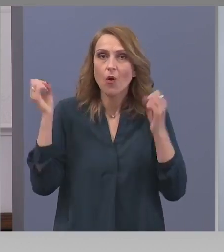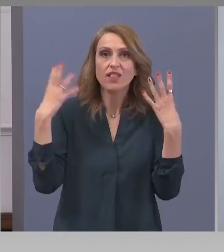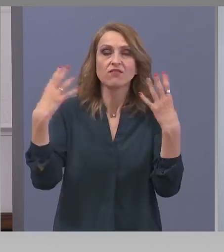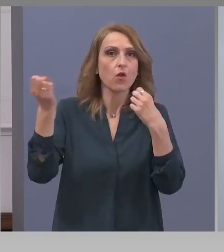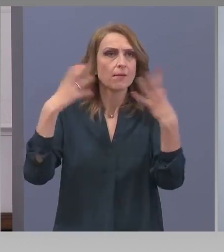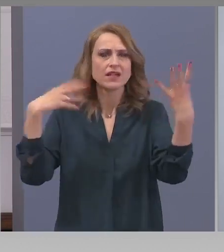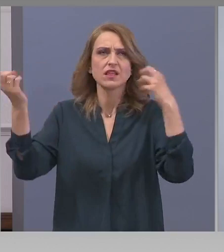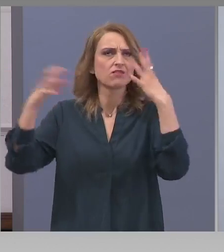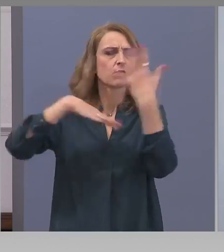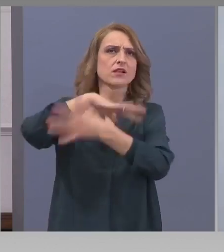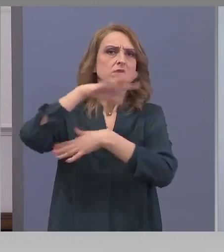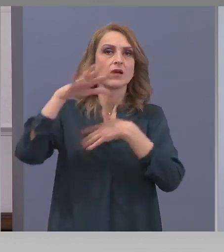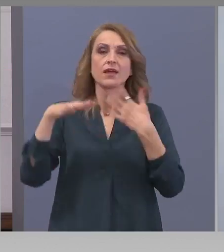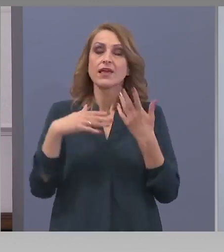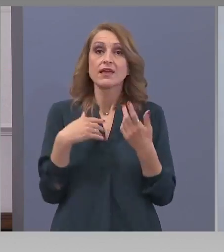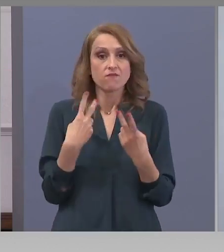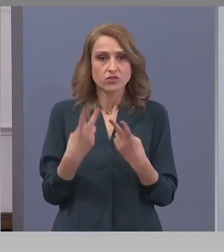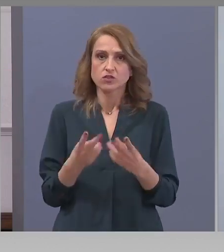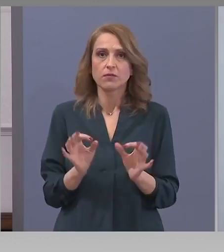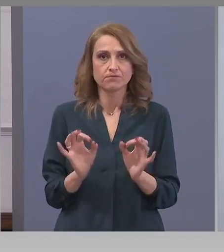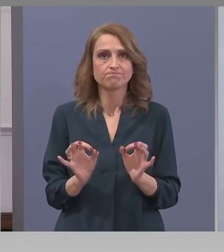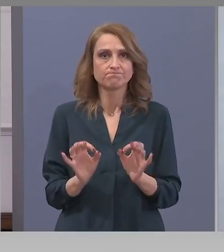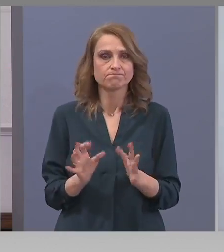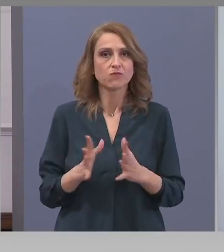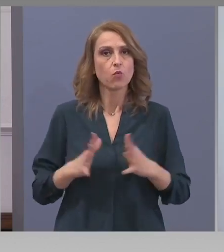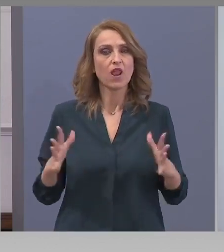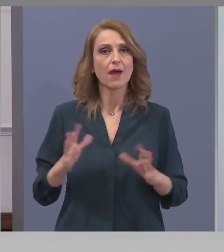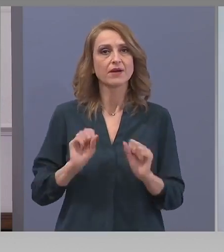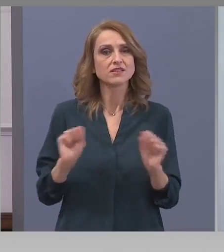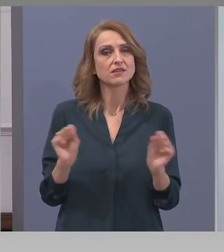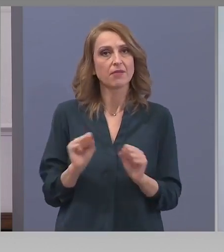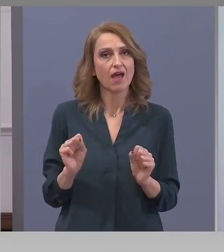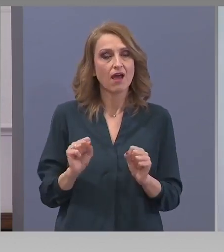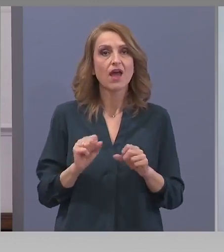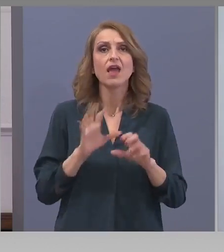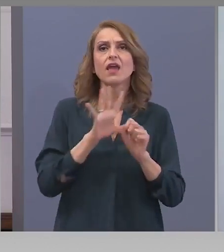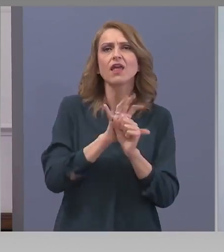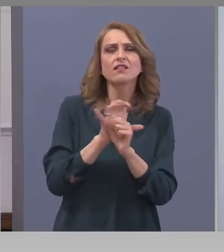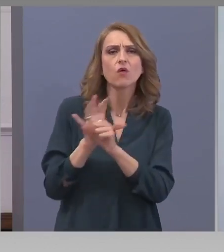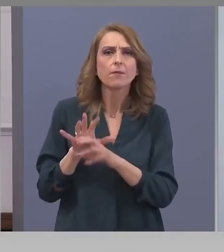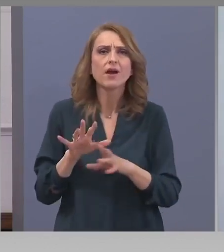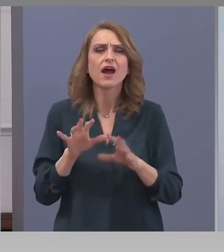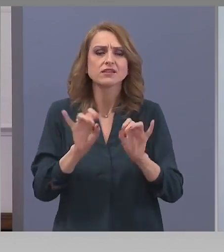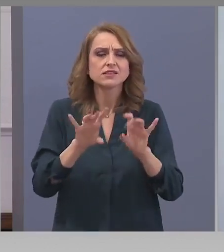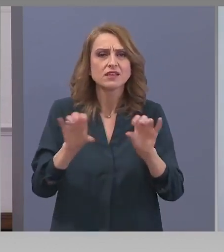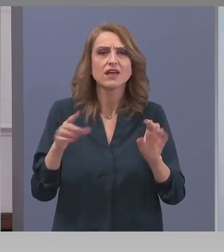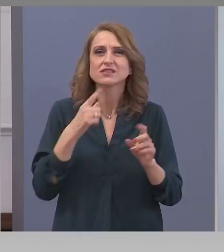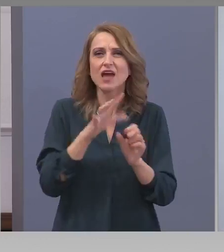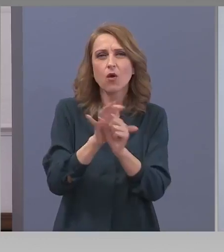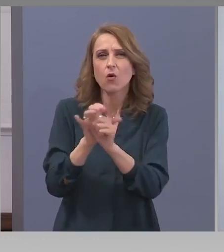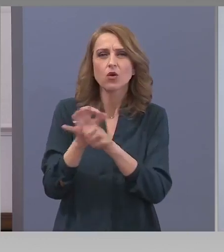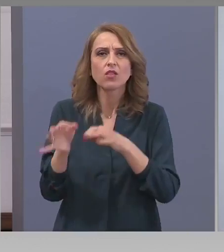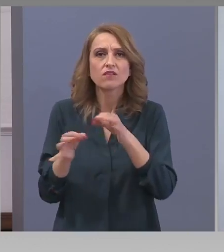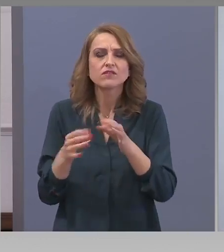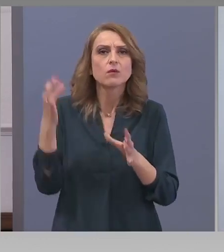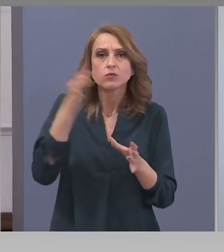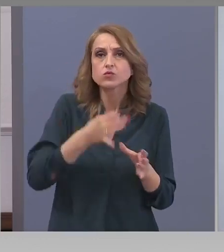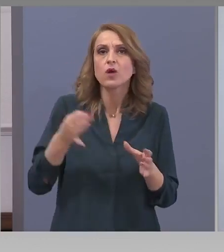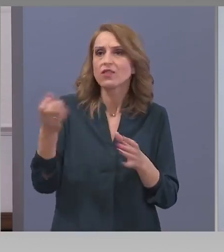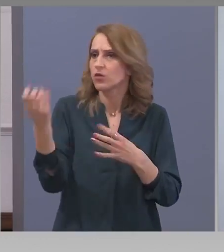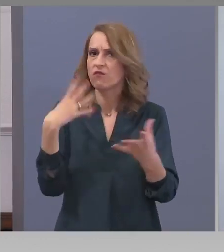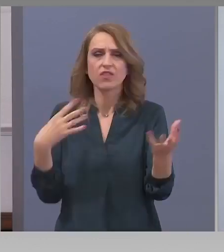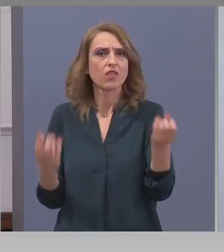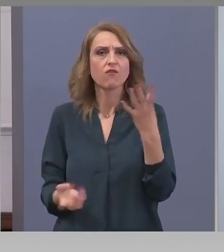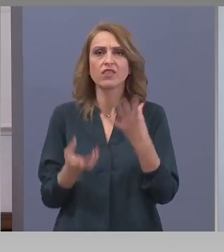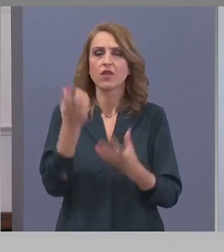нас е надвиснала много сирозна заплаха. Информацията за коронавируса днес се появява от практически всеки източник. В такава ситуация